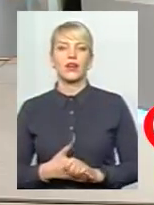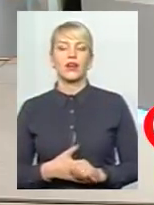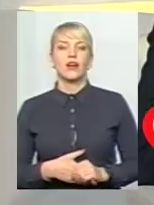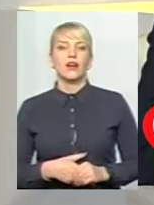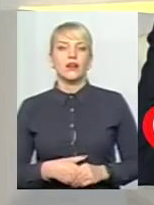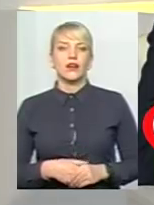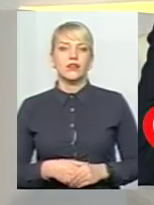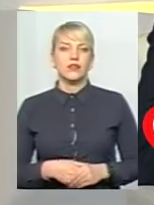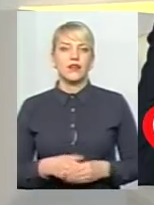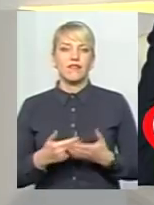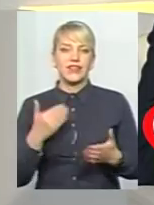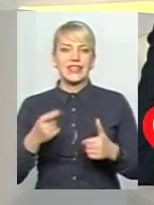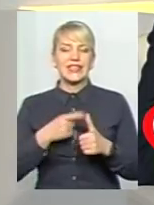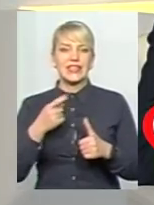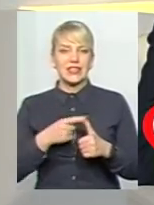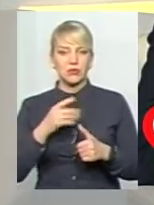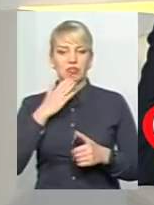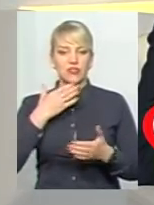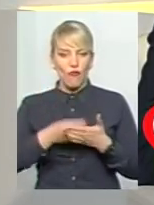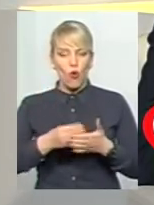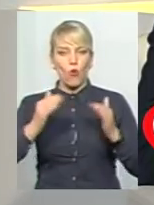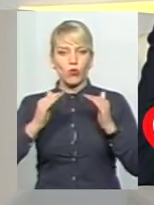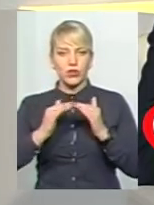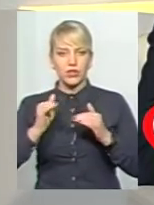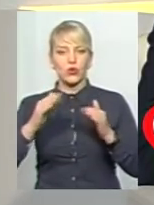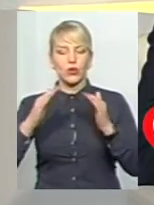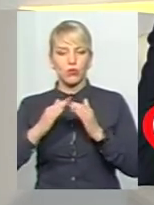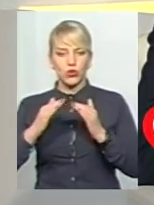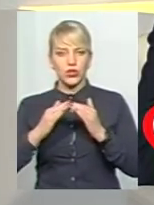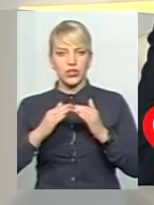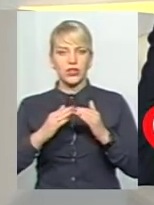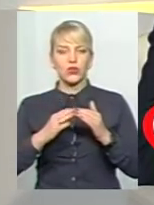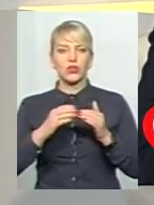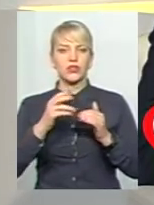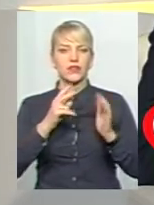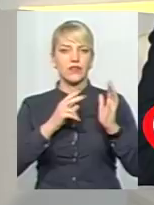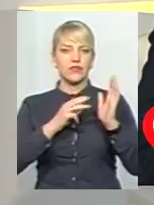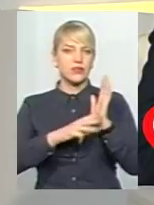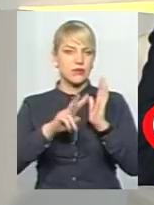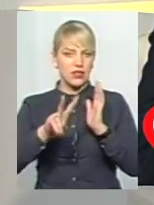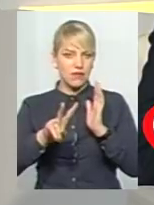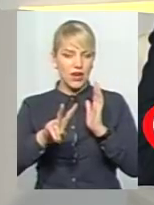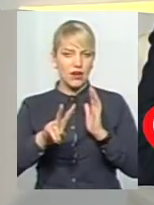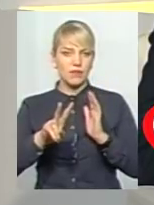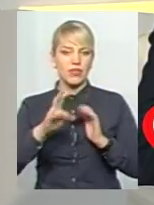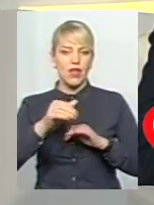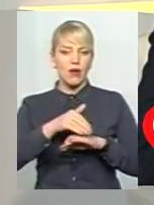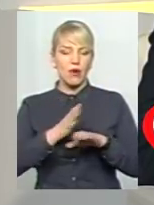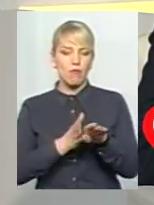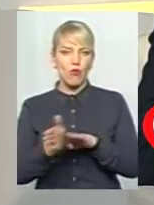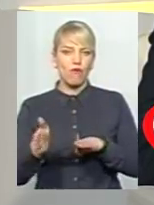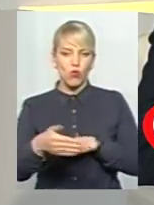І від імені свого будинку, і будинку по Кам'ятки 82. На провулку